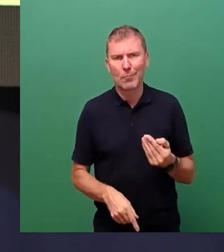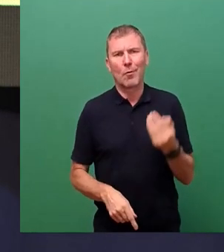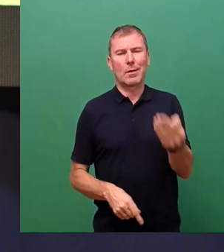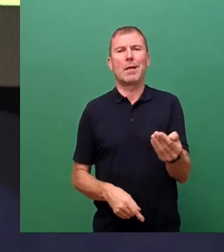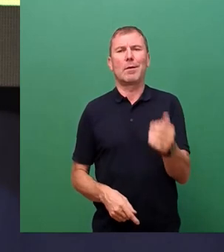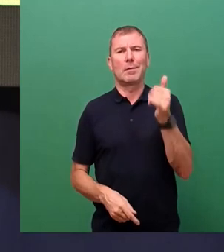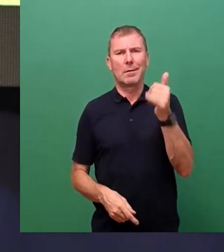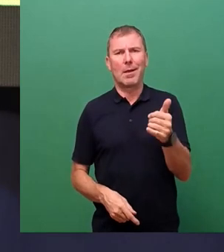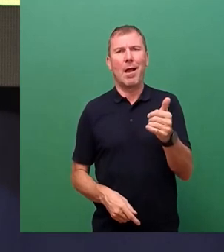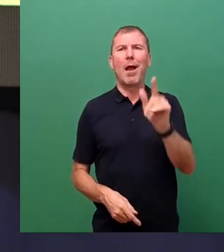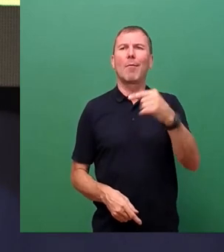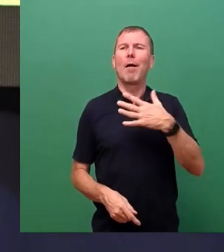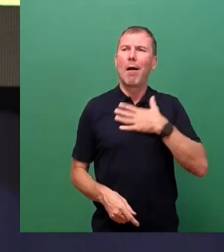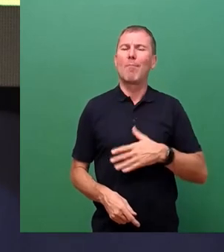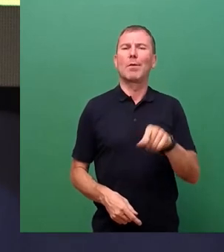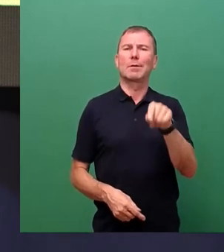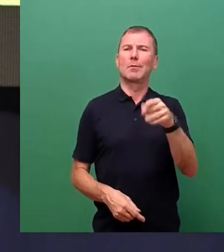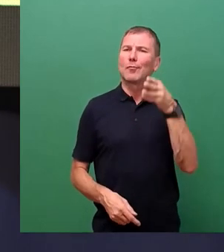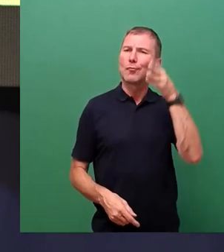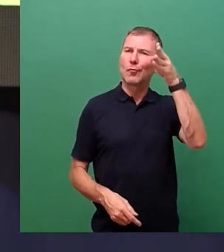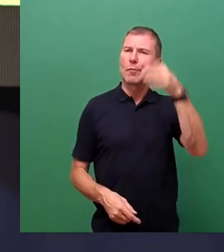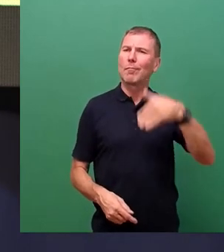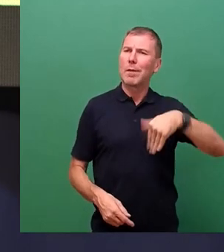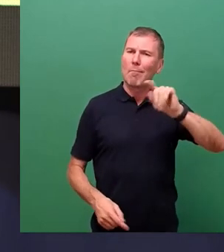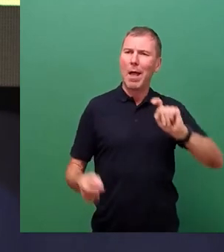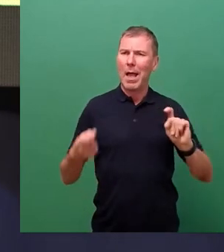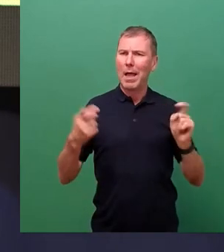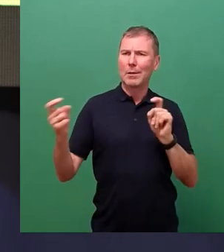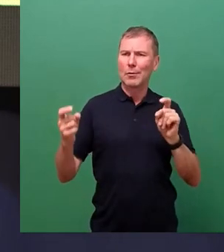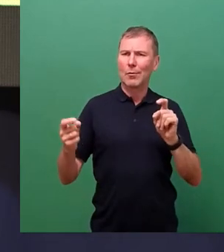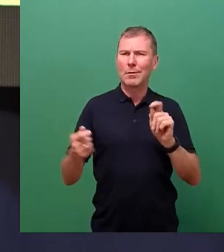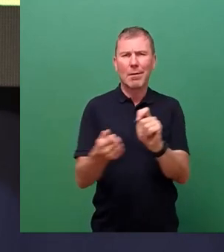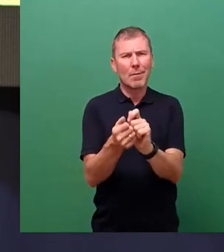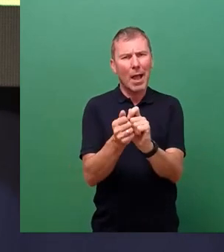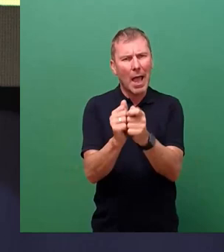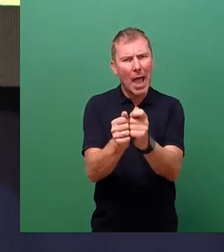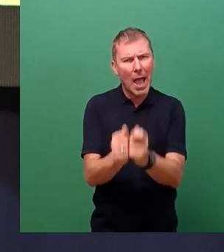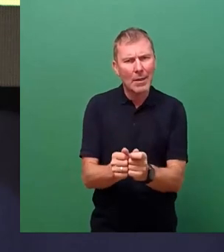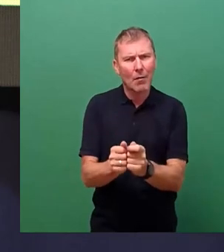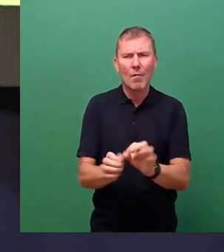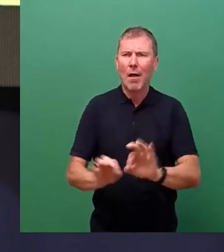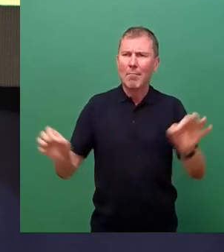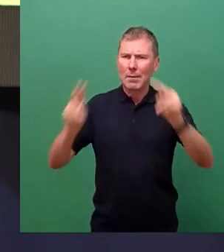möchten aber gerne die Diskussion über die Umstrukturierung in diesem Bereich gern mit anschieben. Dankeschön.